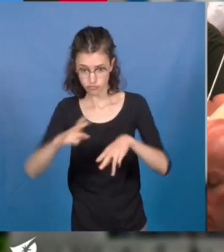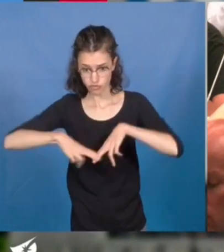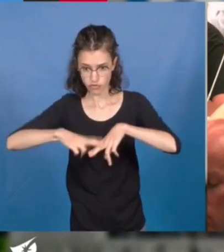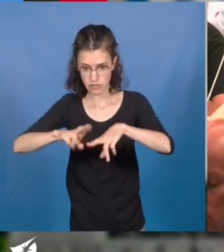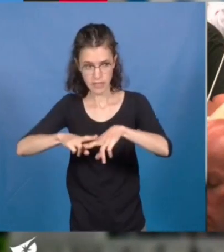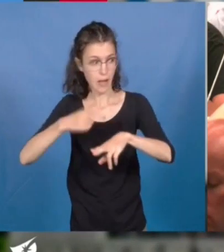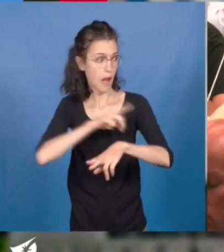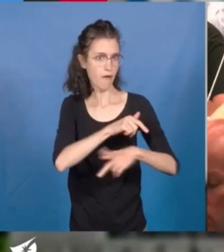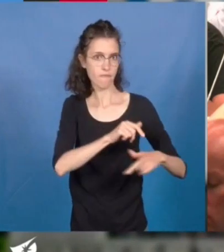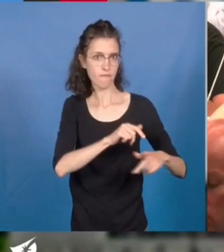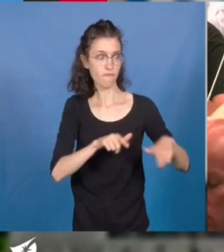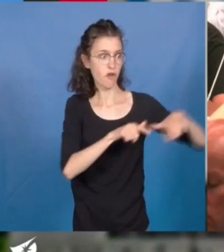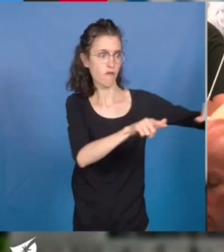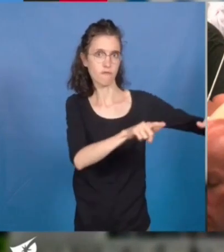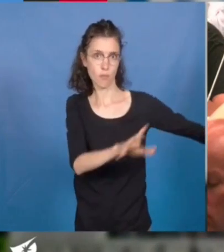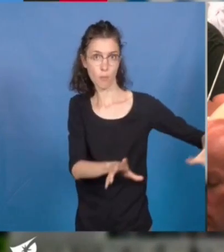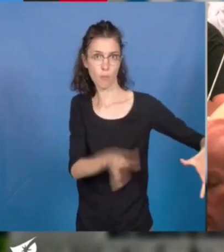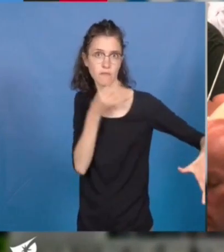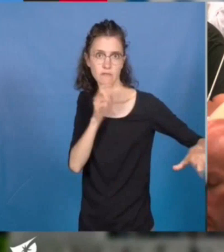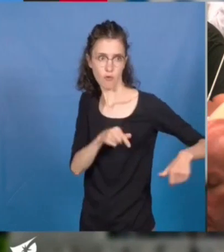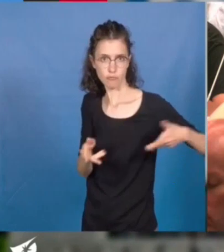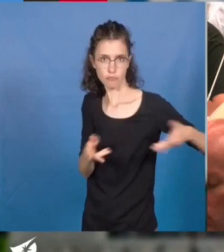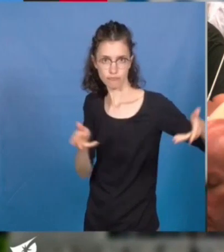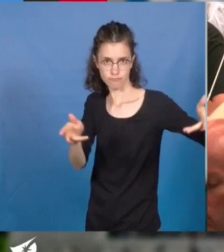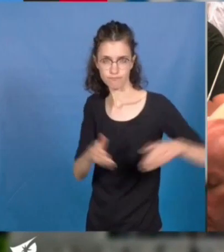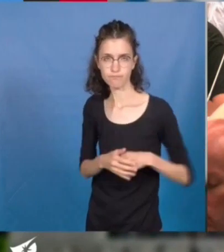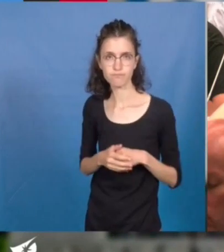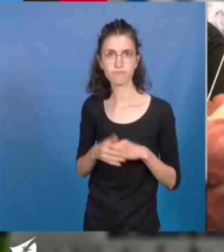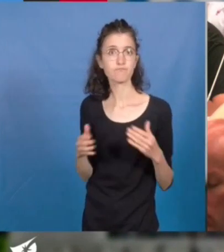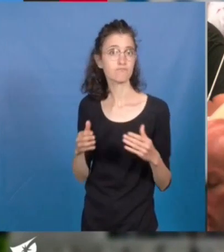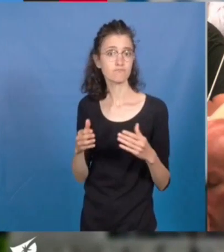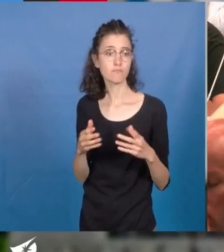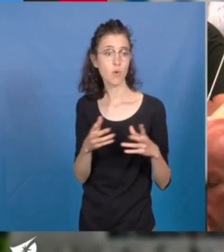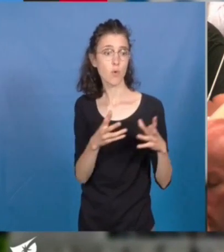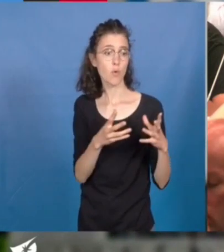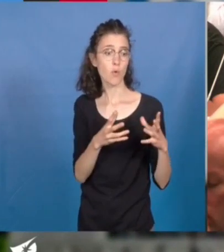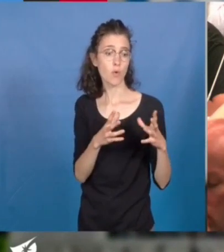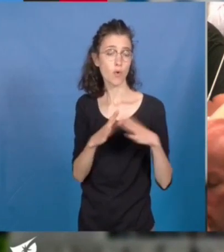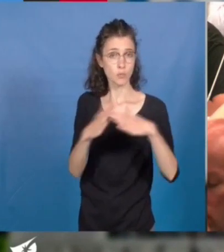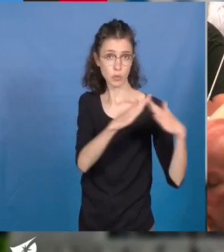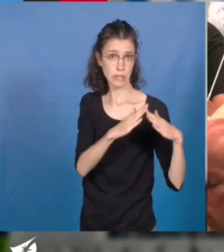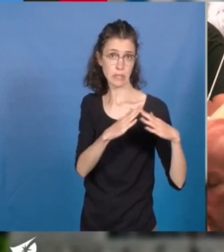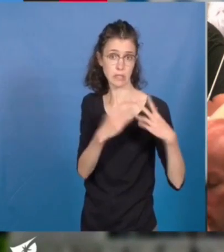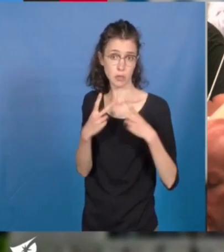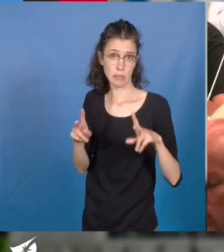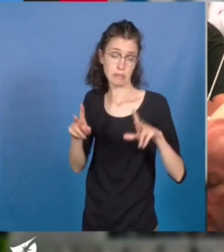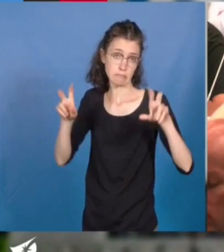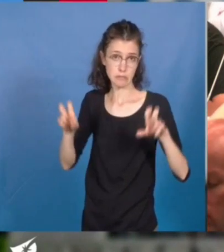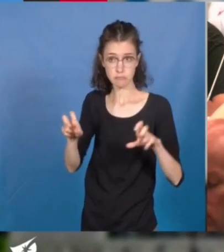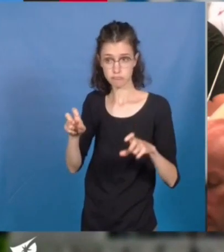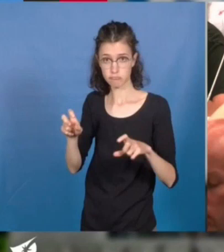appuient pleinement la perspective d'une communauté urbaine qui mêle en harmonie le logement avec les services,'ils soient